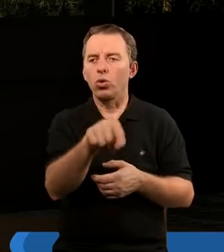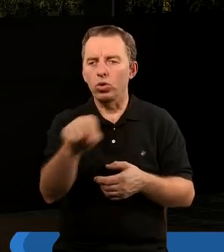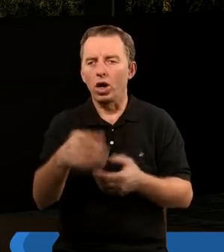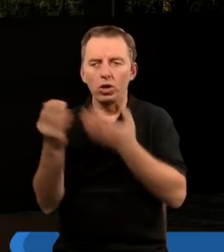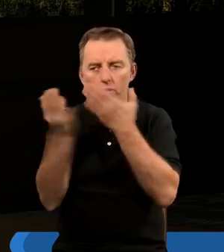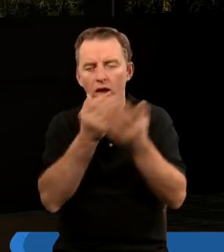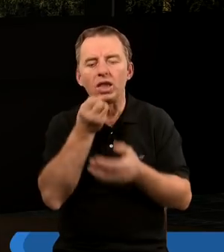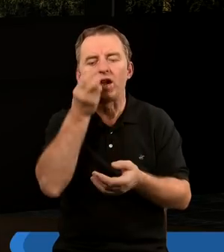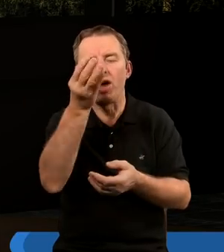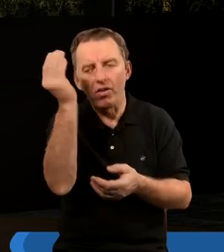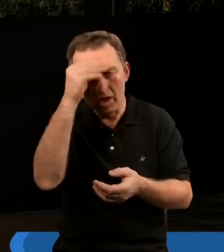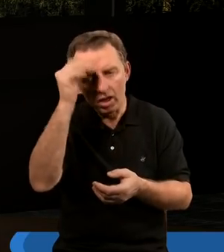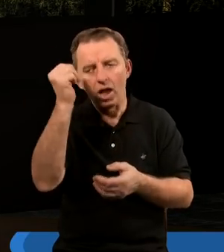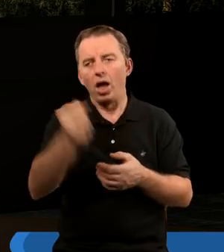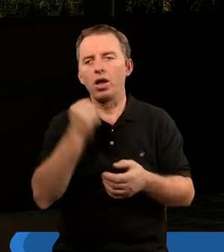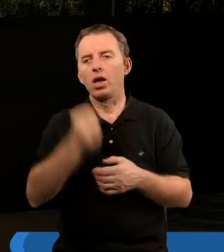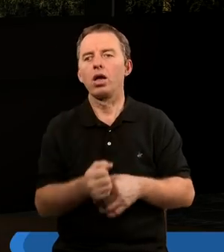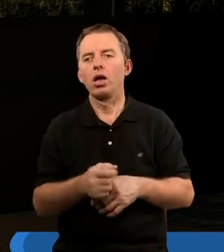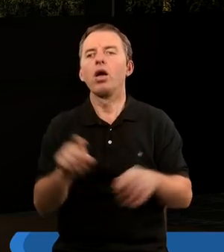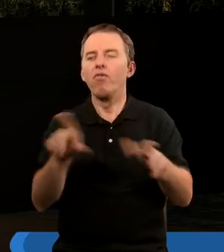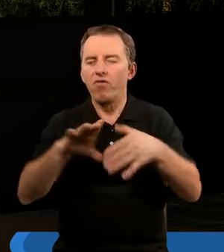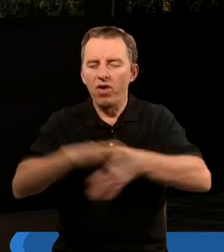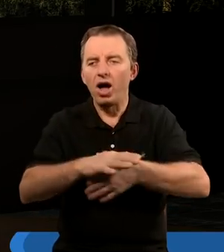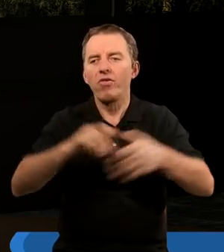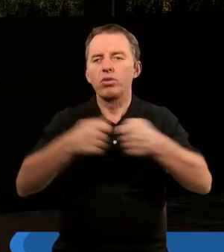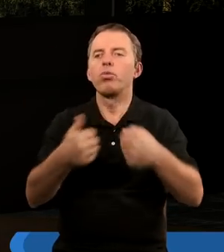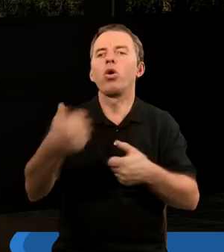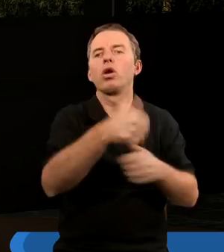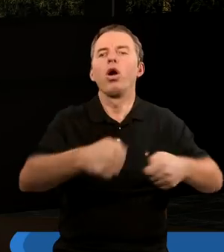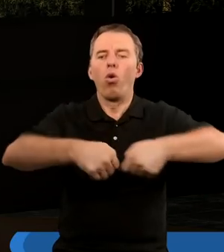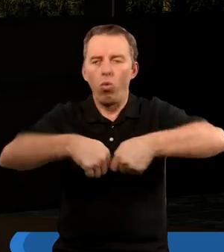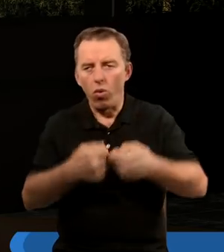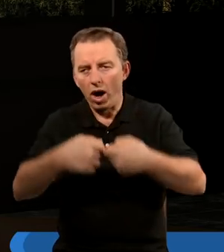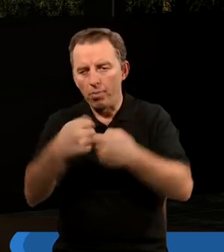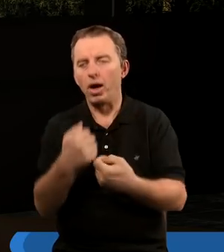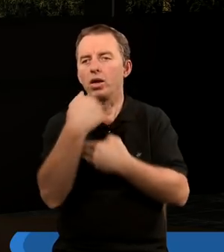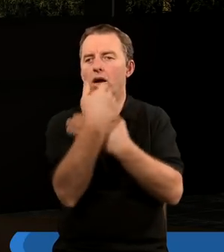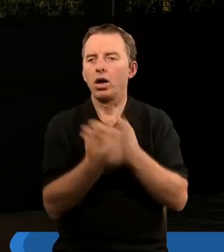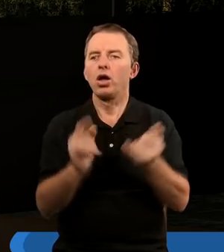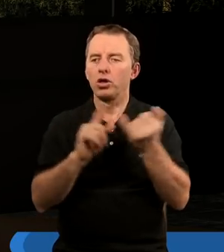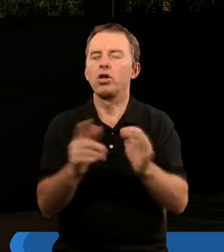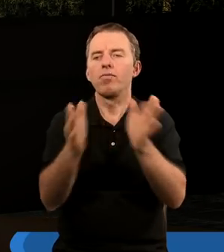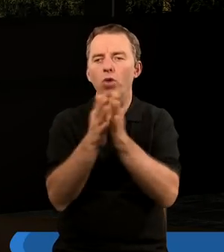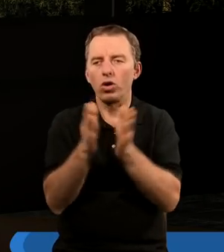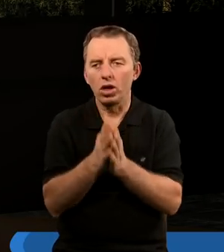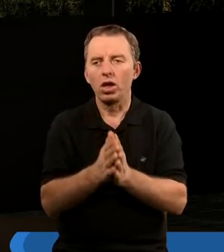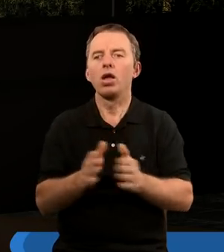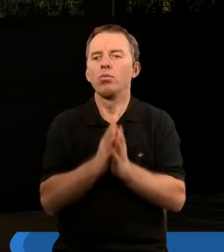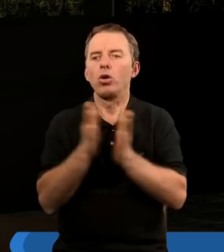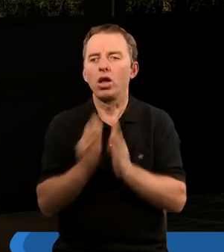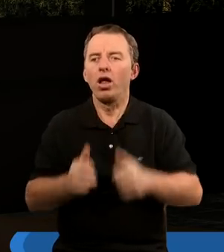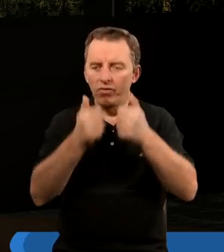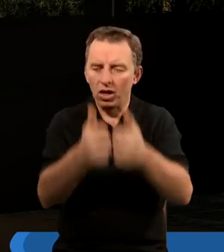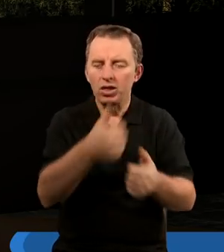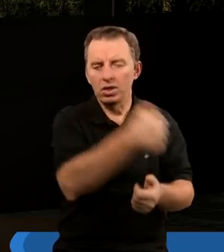czytaliśmy, że trwali w nauce apostolskiej i we wspólnocie. I w łamaniu chleba. W łamaniu chleba i w modlitwie. Modlitwie też w